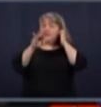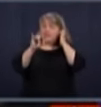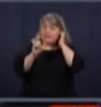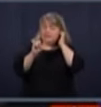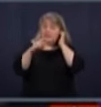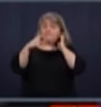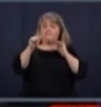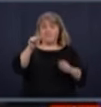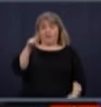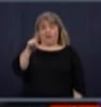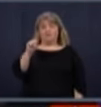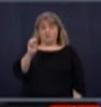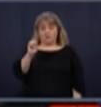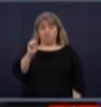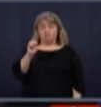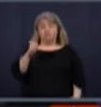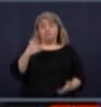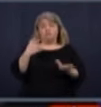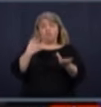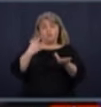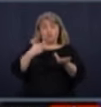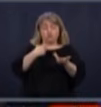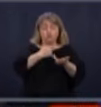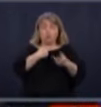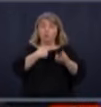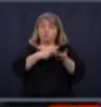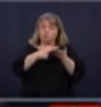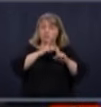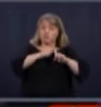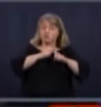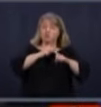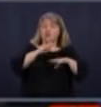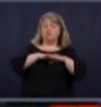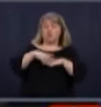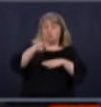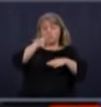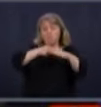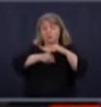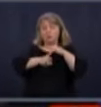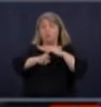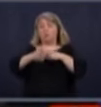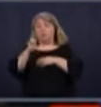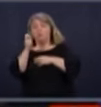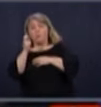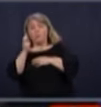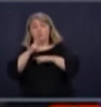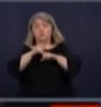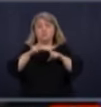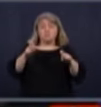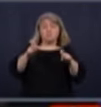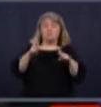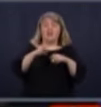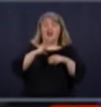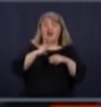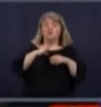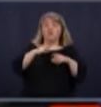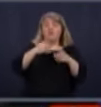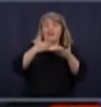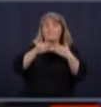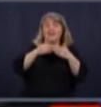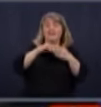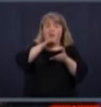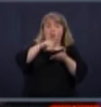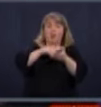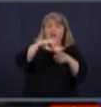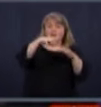des enjeux transports en commun, certaines communautés, certains quartiers de Montréal qui sont plus